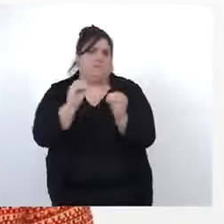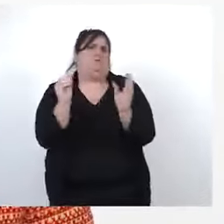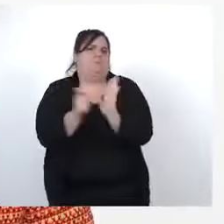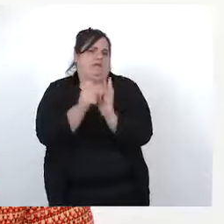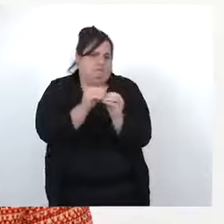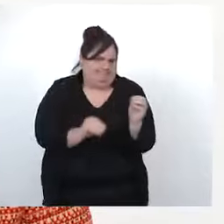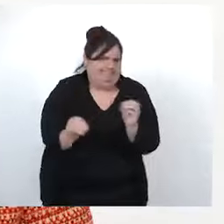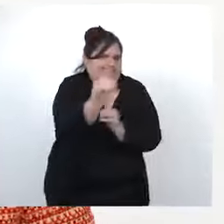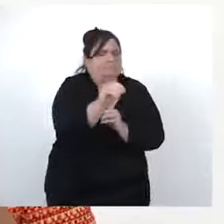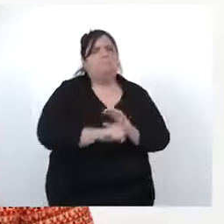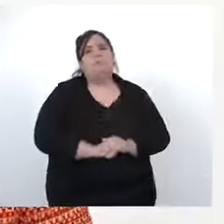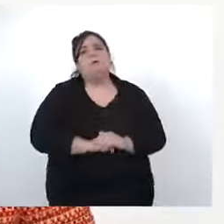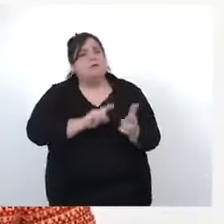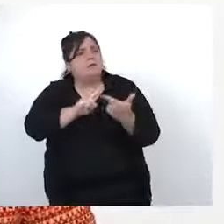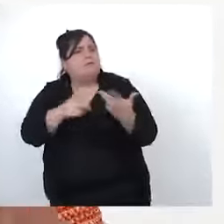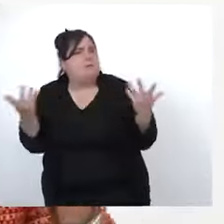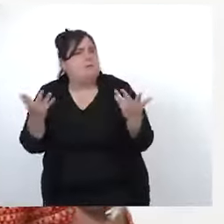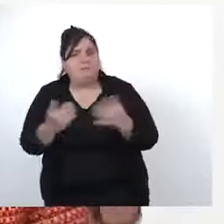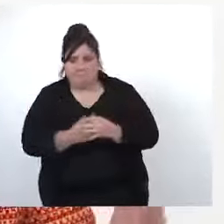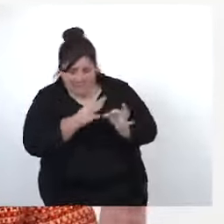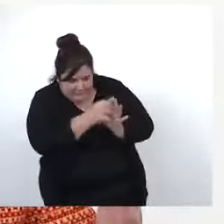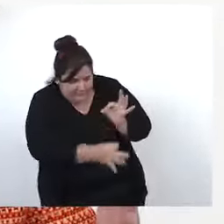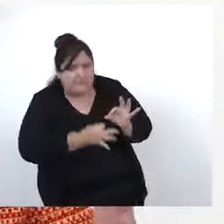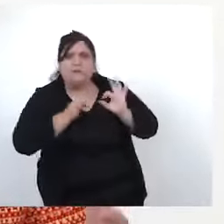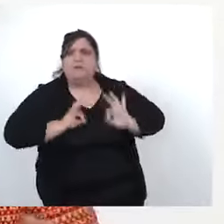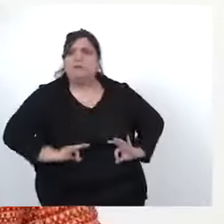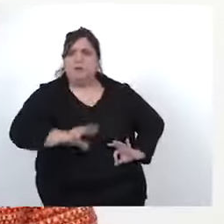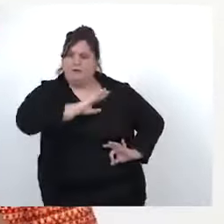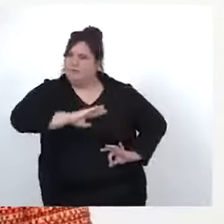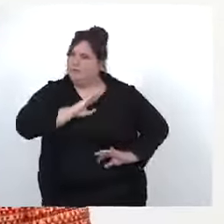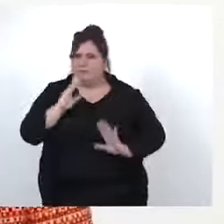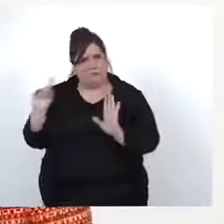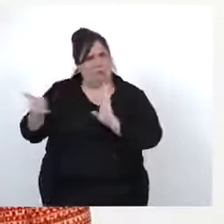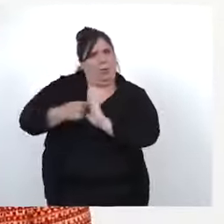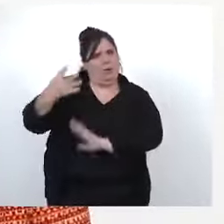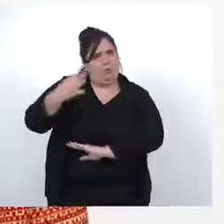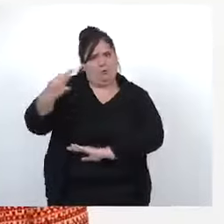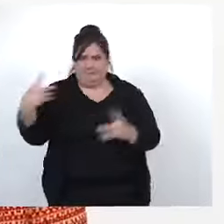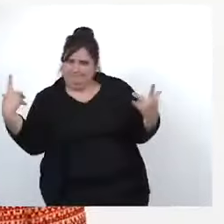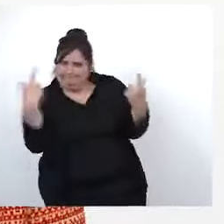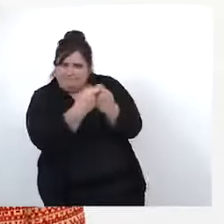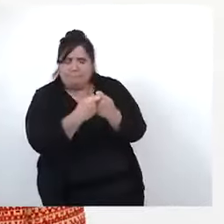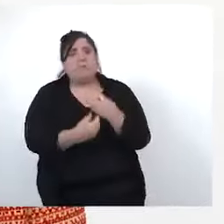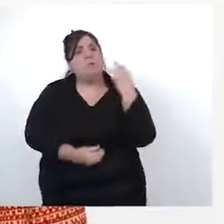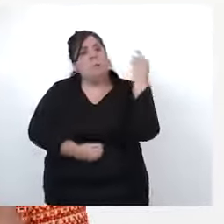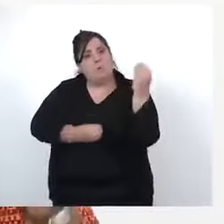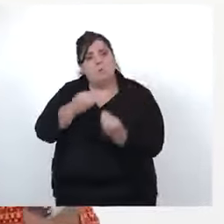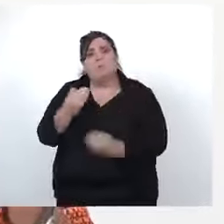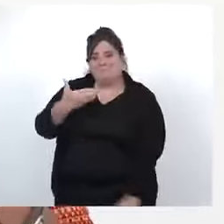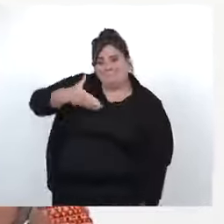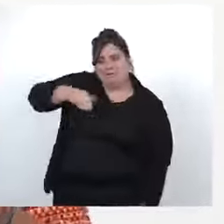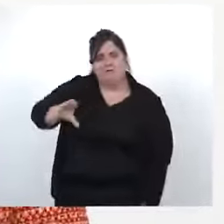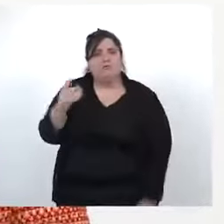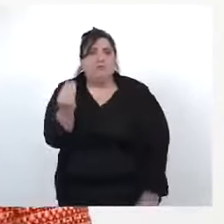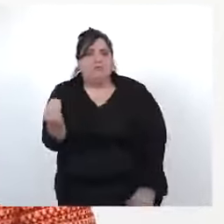La simplification, c'est également l'ouverture des droits par cycle scolaire, où l'attribution de l'allocation d'éducation de l'enfant handicapé,